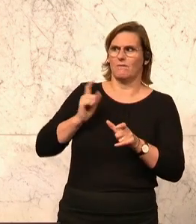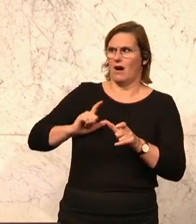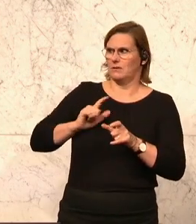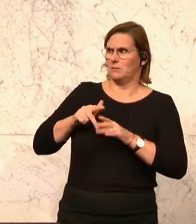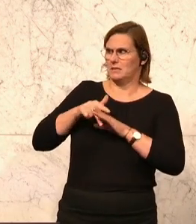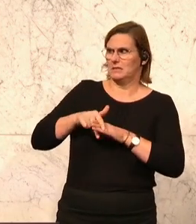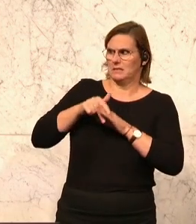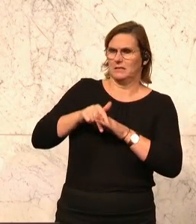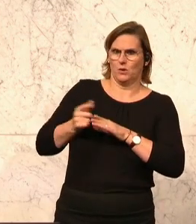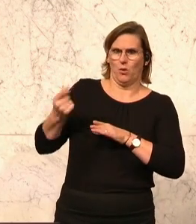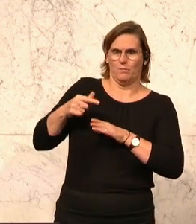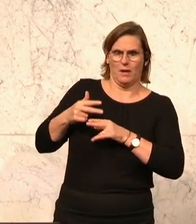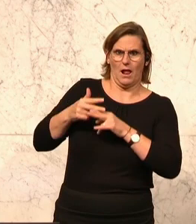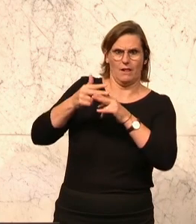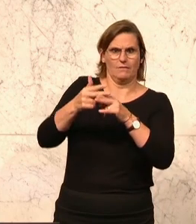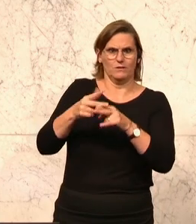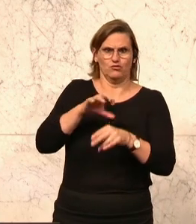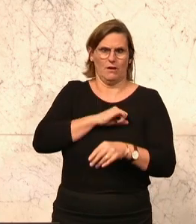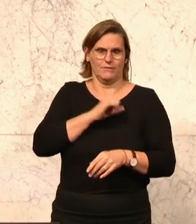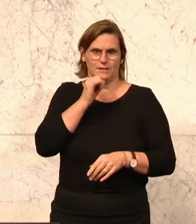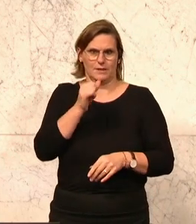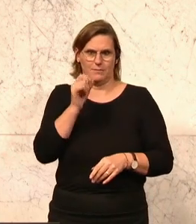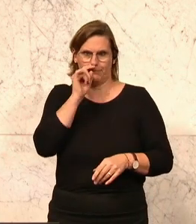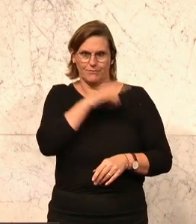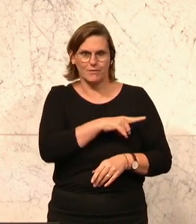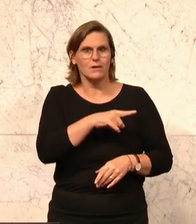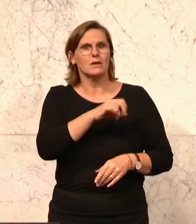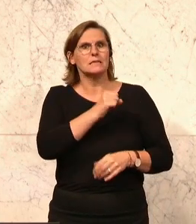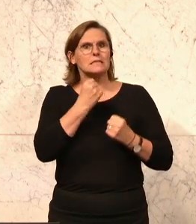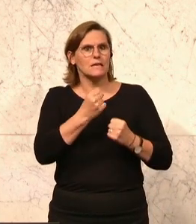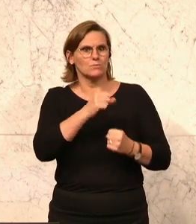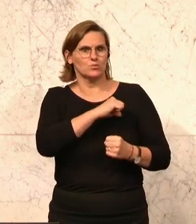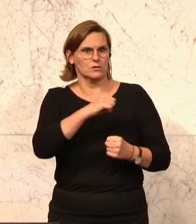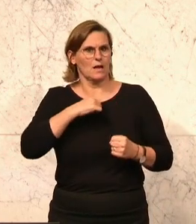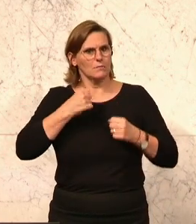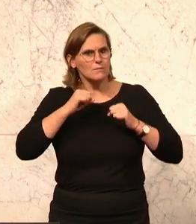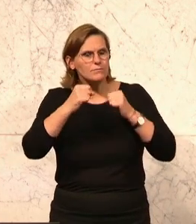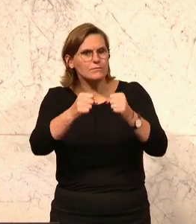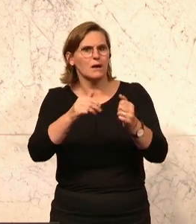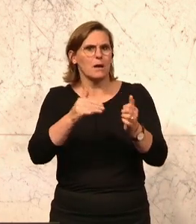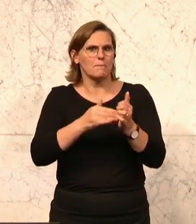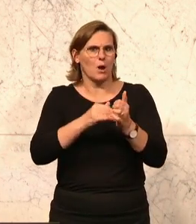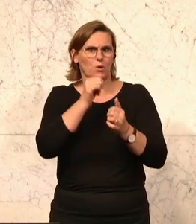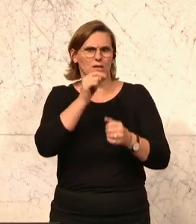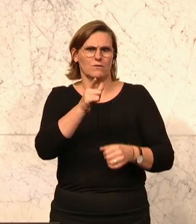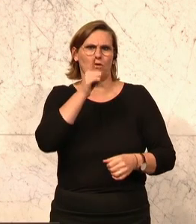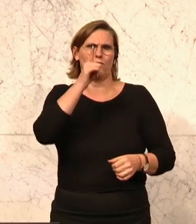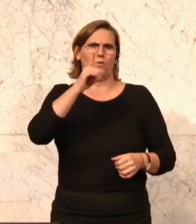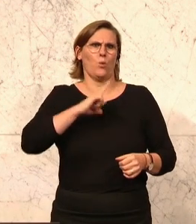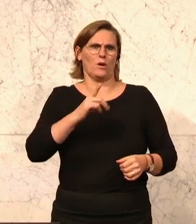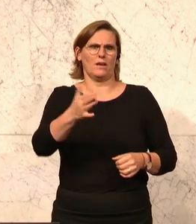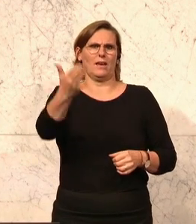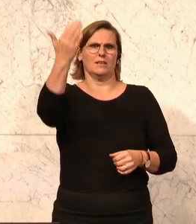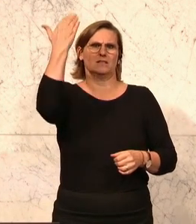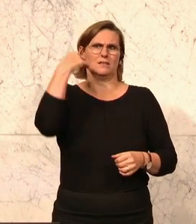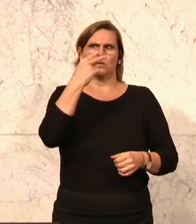Nein, das wird sich nicht mehr ausgehen. Wir müssen die Sicherheit selber in die Hand nehmen. Wir brauchen keine ewig Vorgestrigen, die noch immer die Antworten im